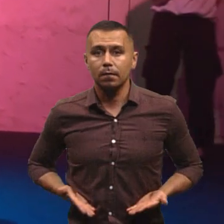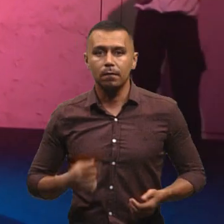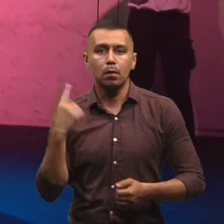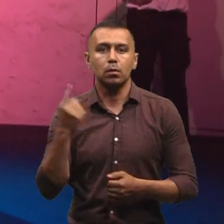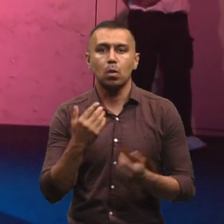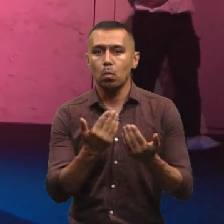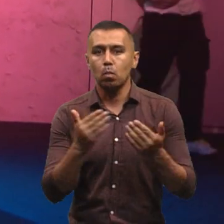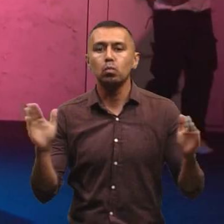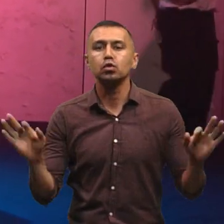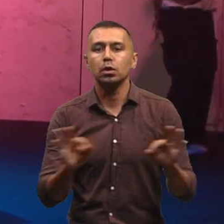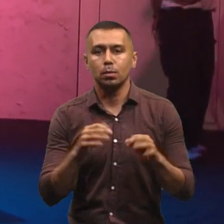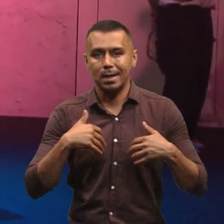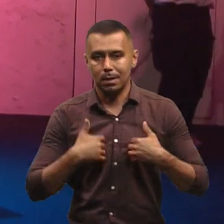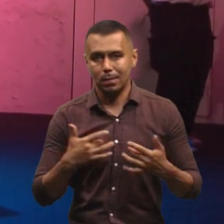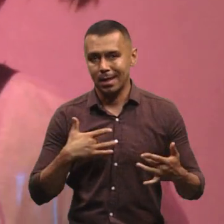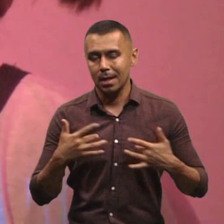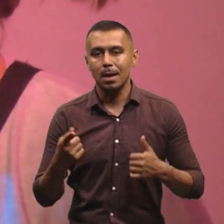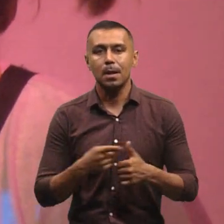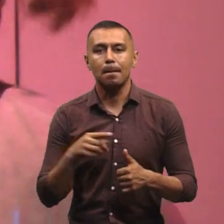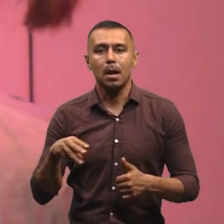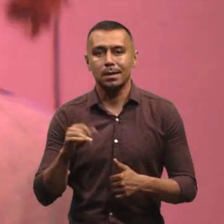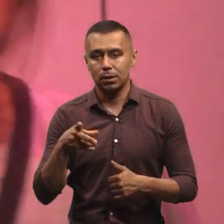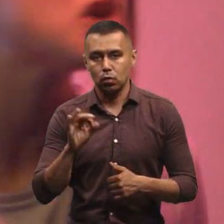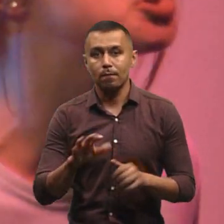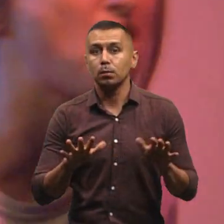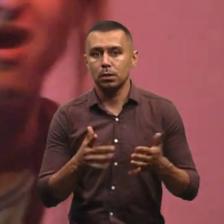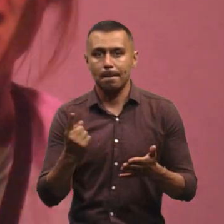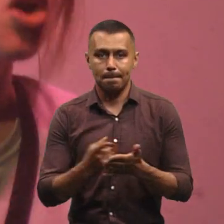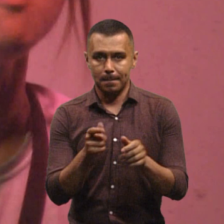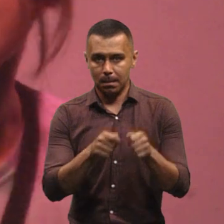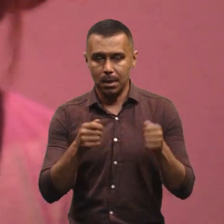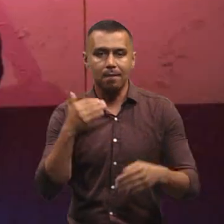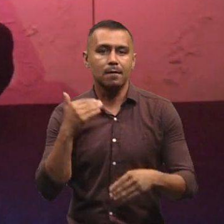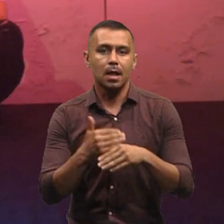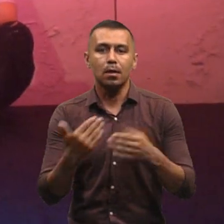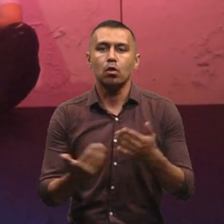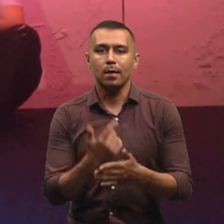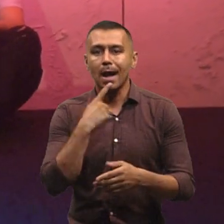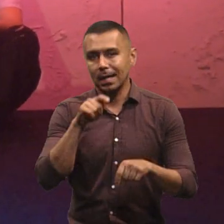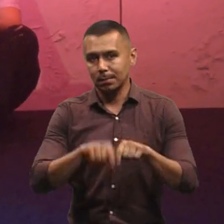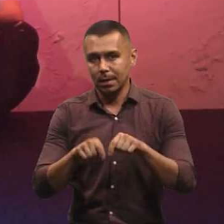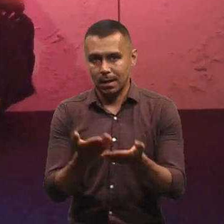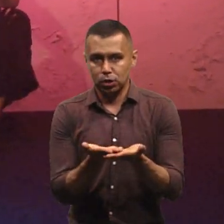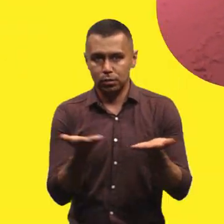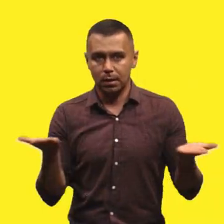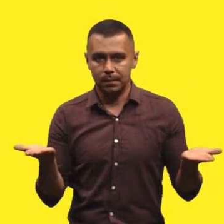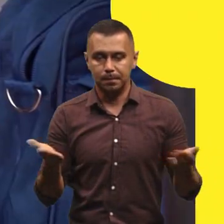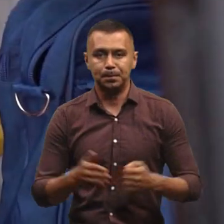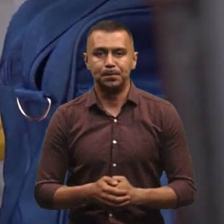В обласному музично-драматичному театрі імені Михайла Старицького відбудеться прем'єра вистави на новій експериментальній сцені.